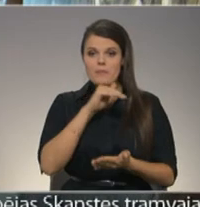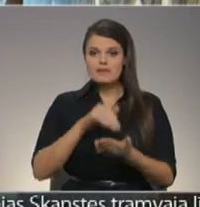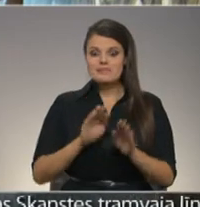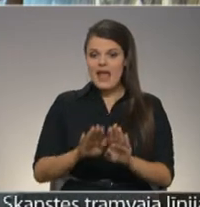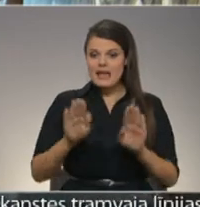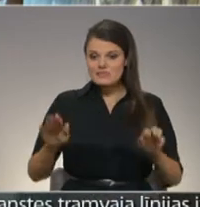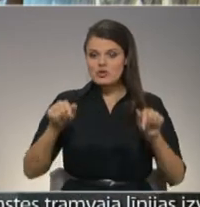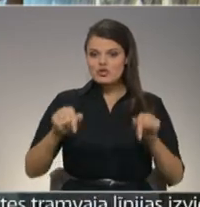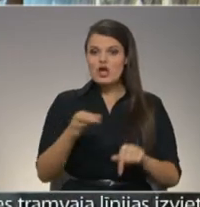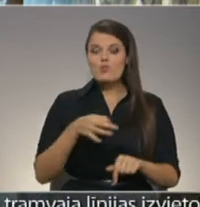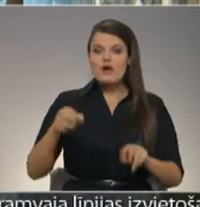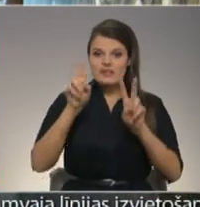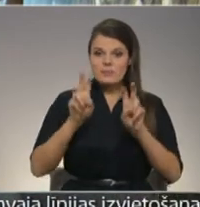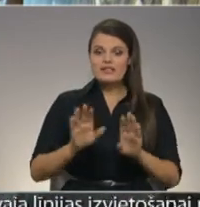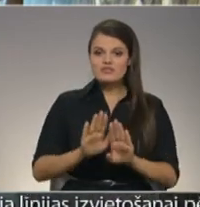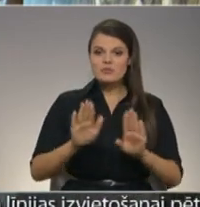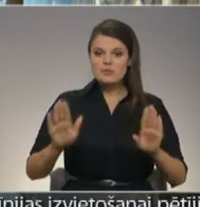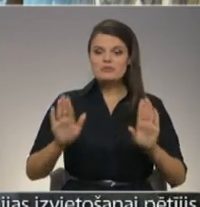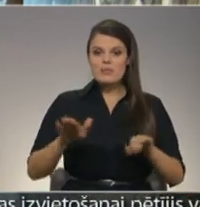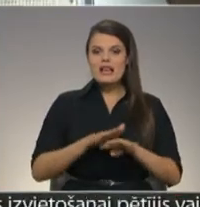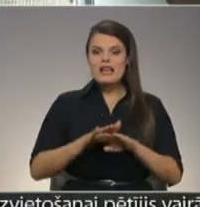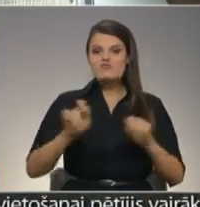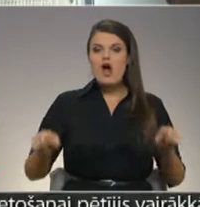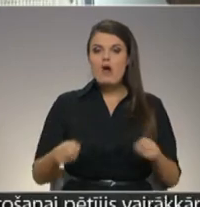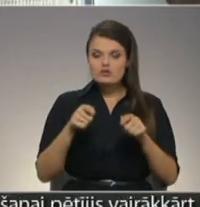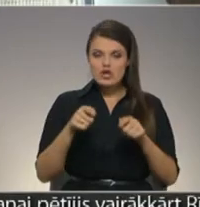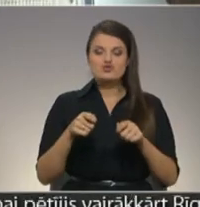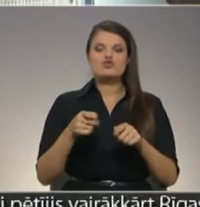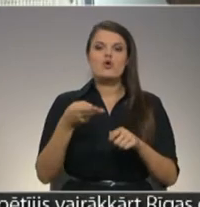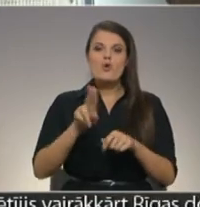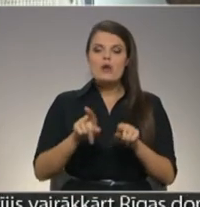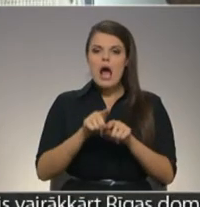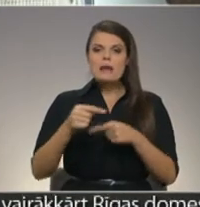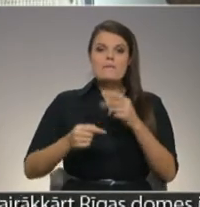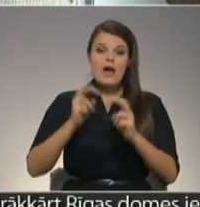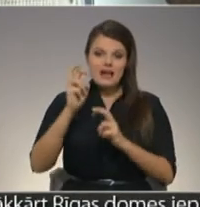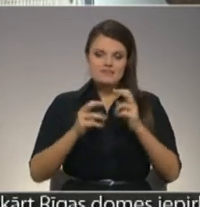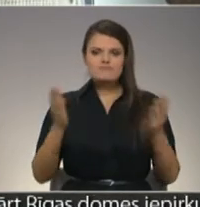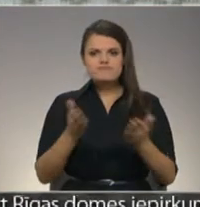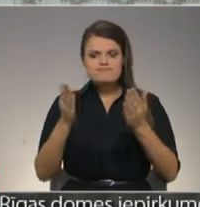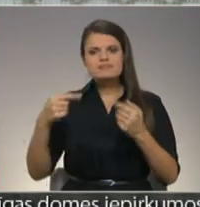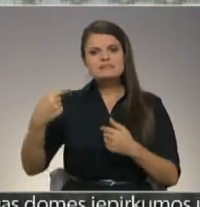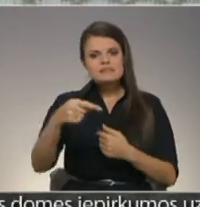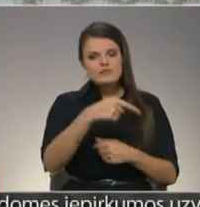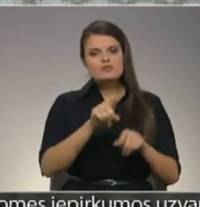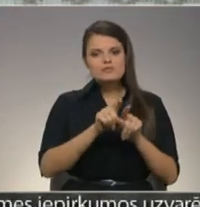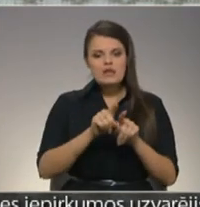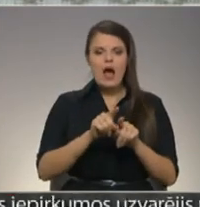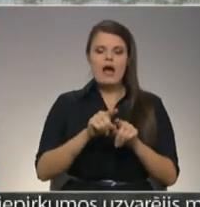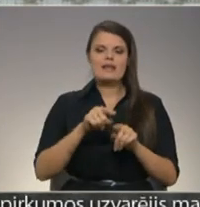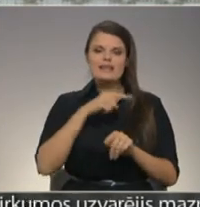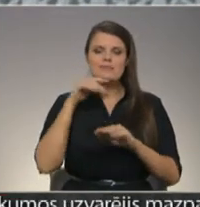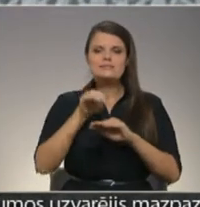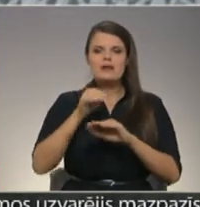ekspozīcija Viļānu novatpētniecības muzejā par linu audzēšanu un pārstrādi rosnās arī citus reģionu iezīvotājus pievērst ar vien lielāku vērību saņču prasmi